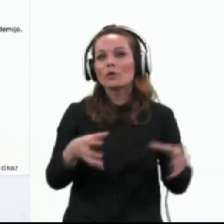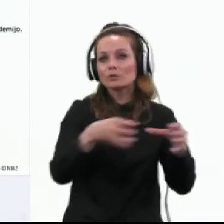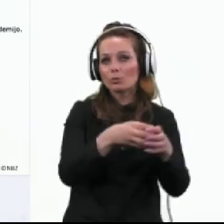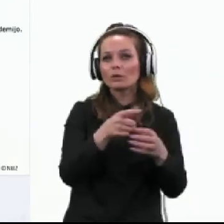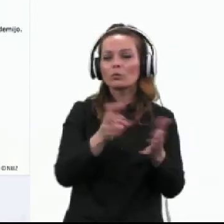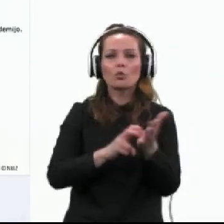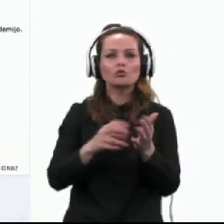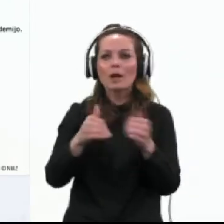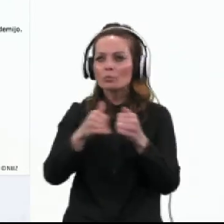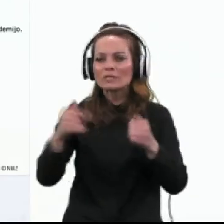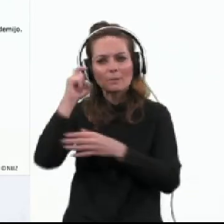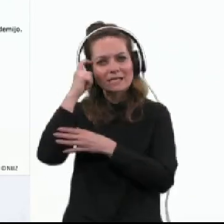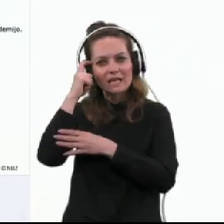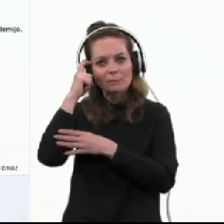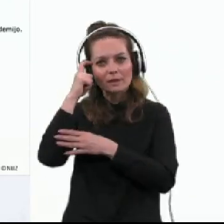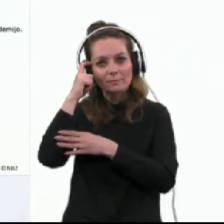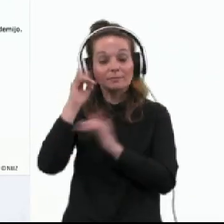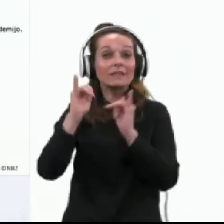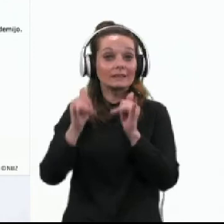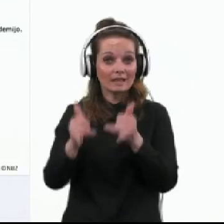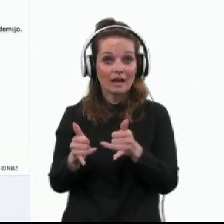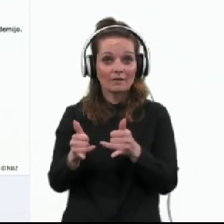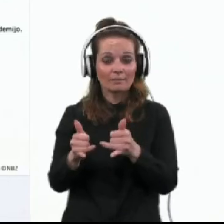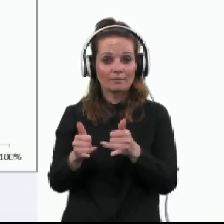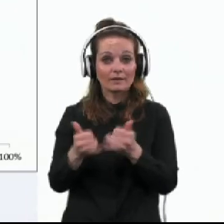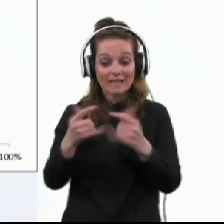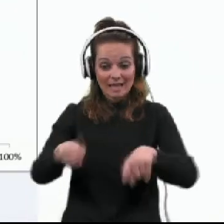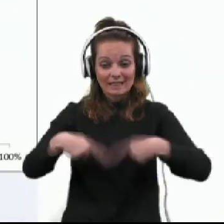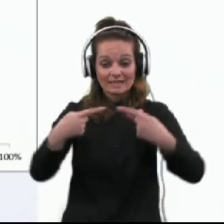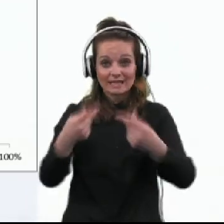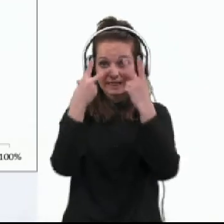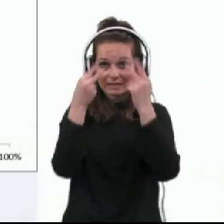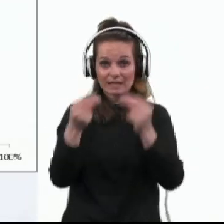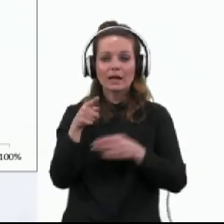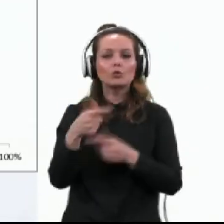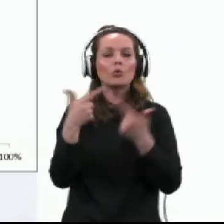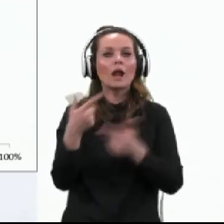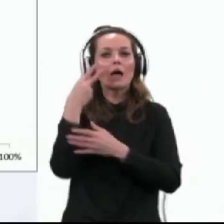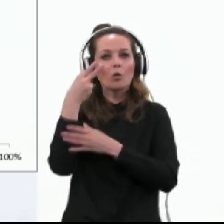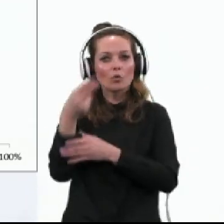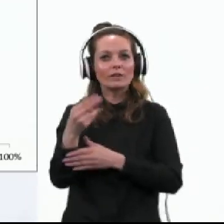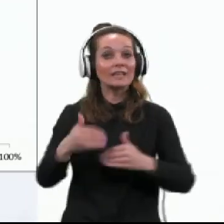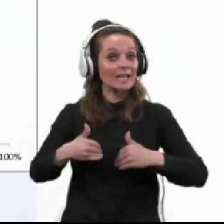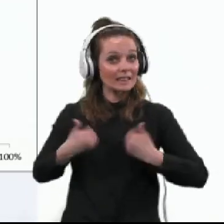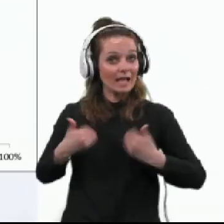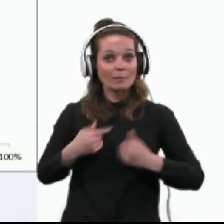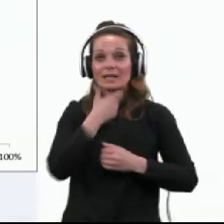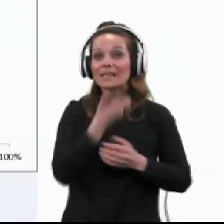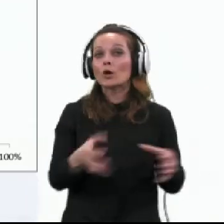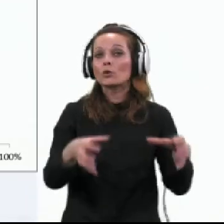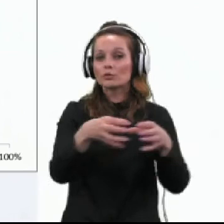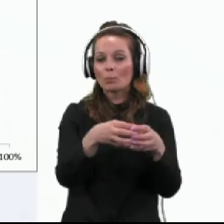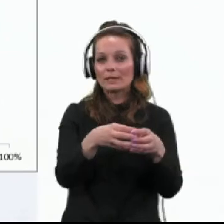posebej skrbi. Tako da, kar naslednji, tukaj lahko vidimo, one najmlajše starostne